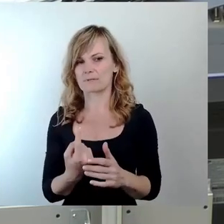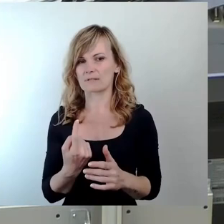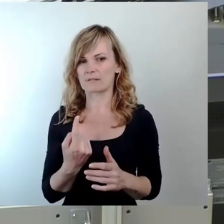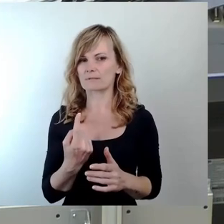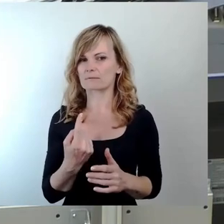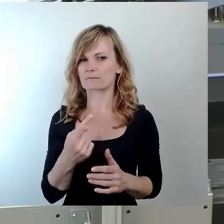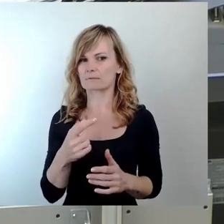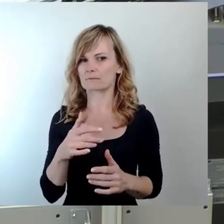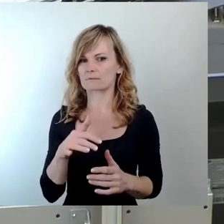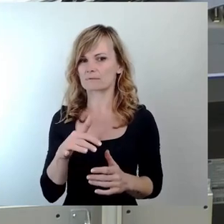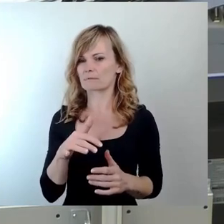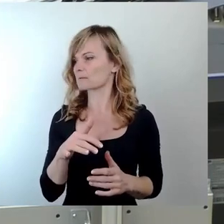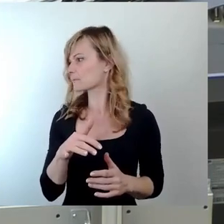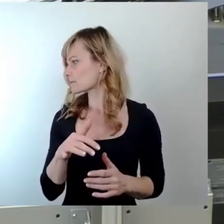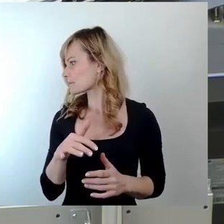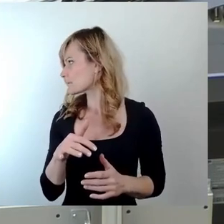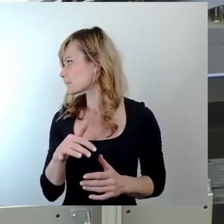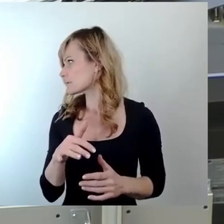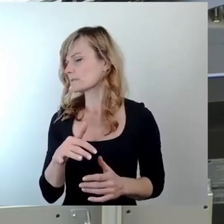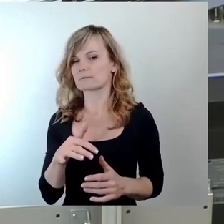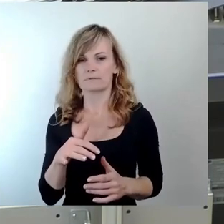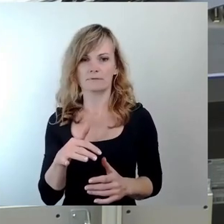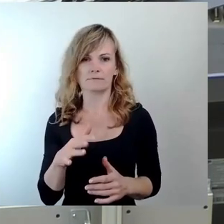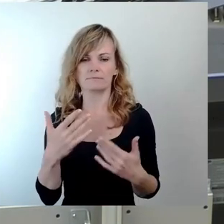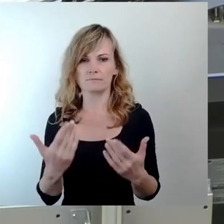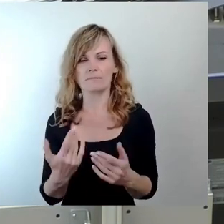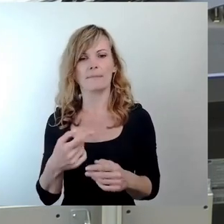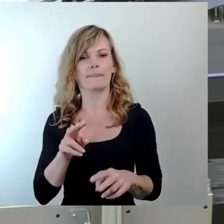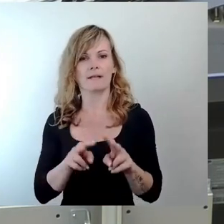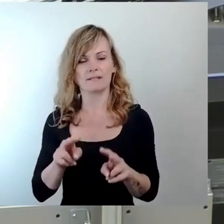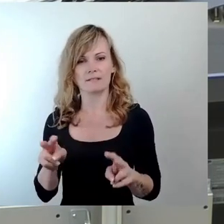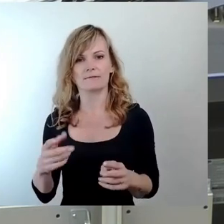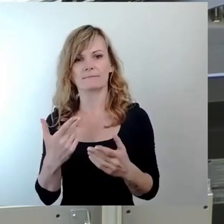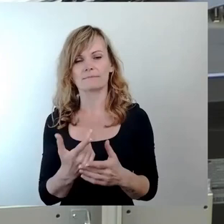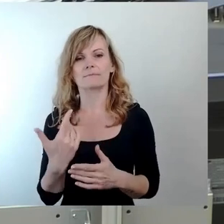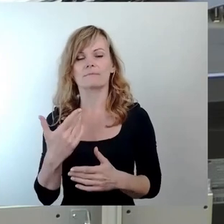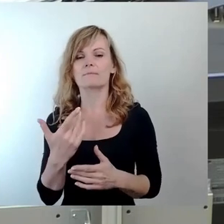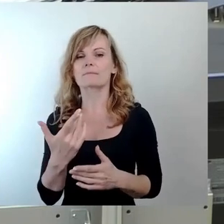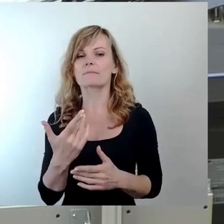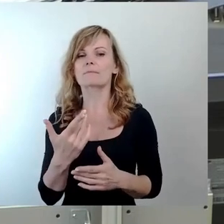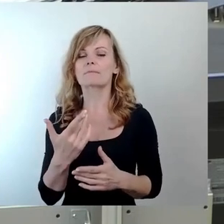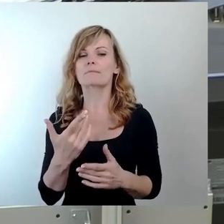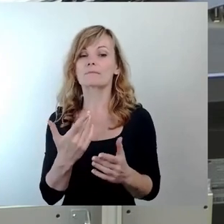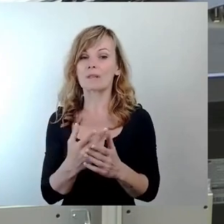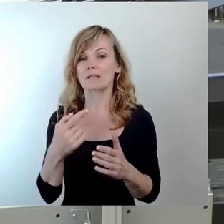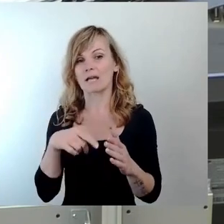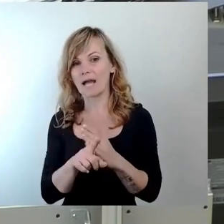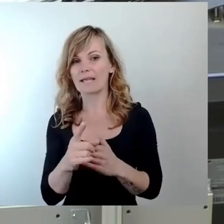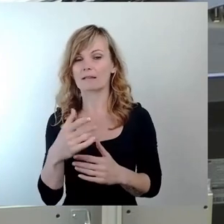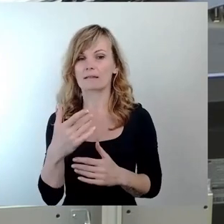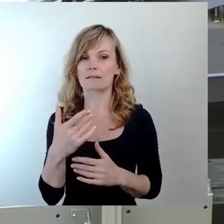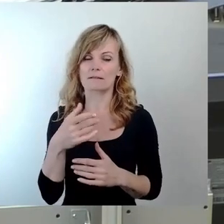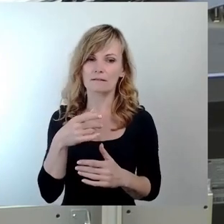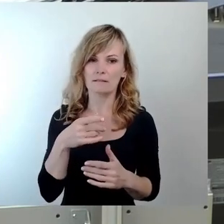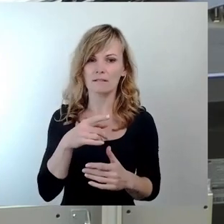Es wurde dann gefragt, naja, gibt es denn nicht örtliche Alternativen, müssen wir unbedingt in den Zwingerpark rein? Da wurde dann gefragt von mir, aber auch von